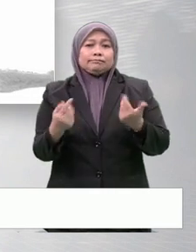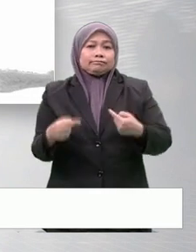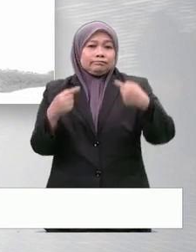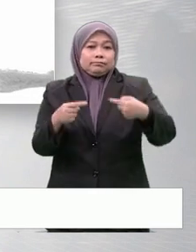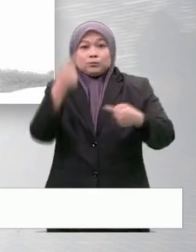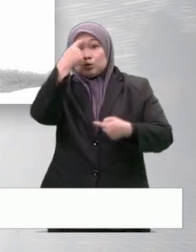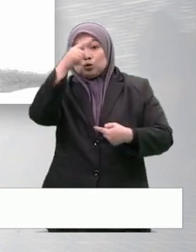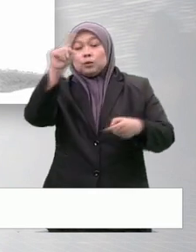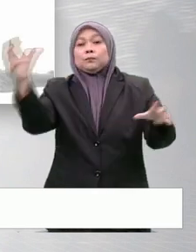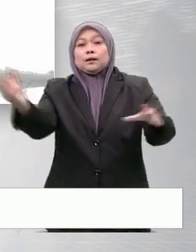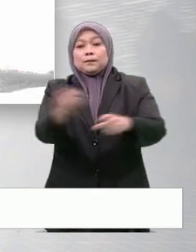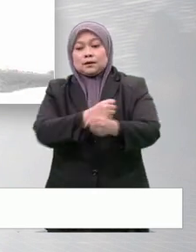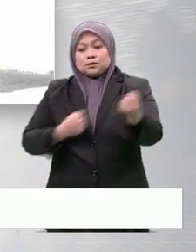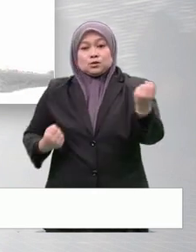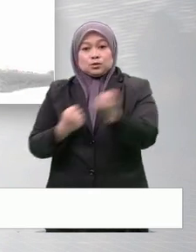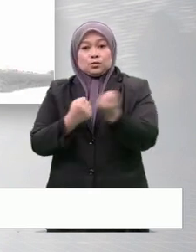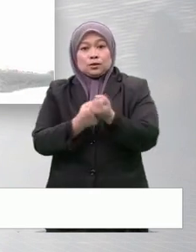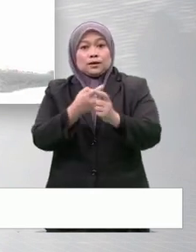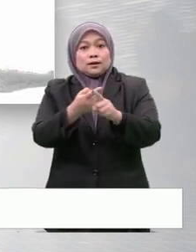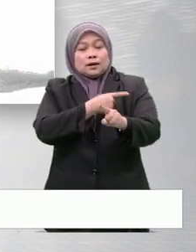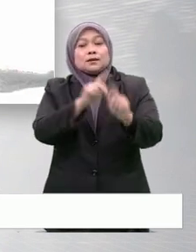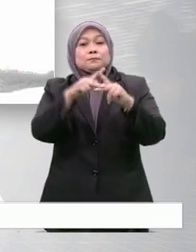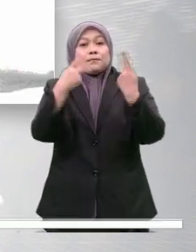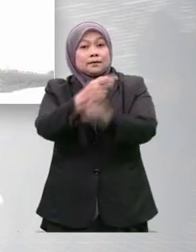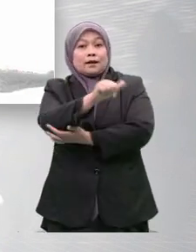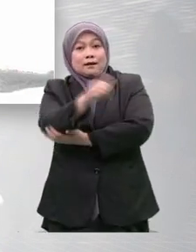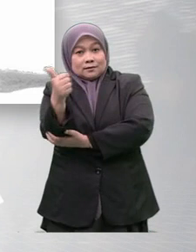untuk mendapatkan sokongan daripada parti lain.